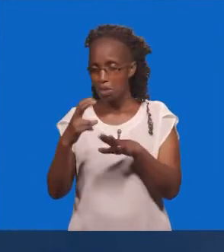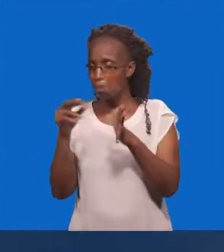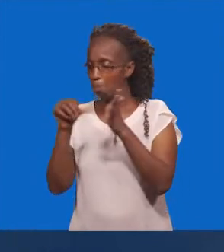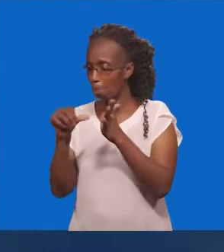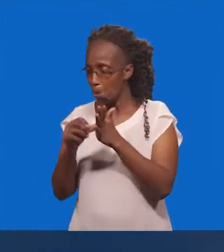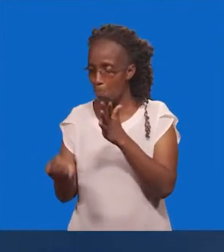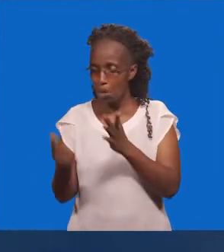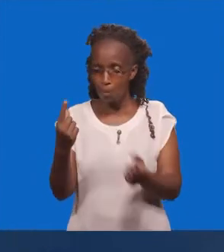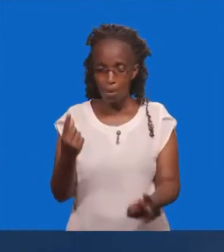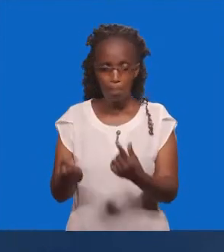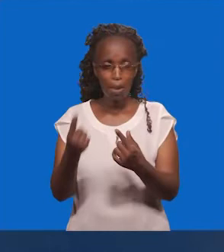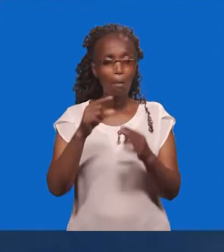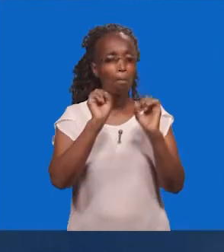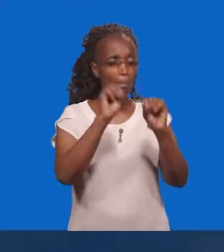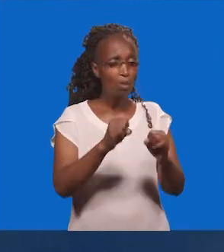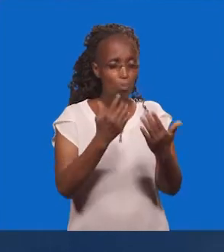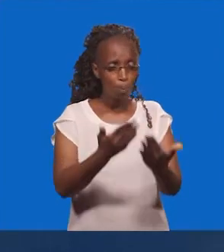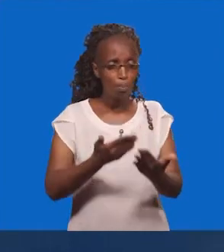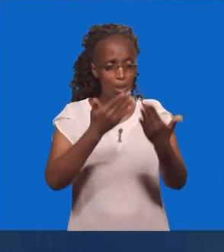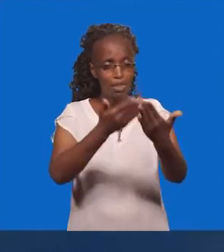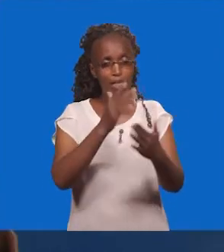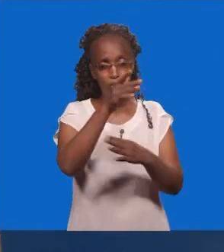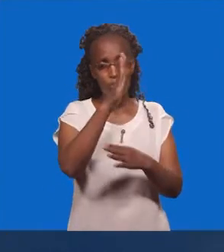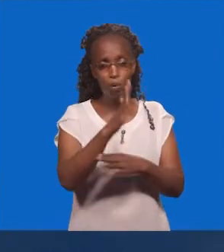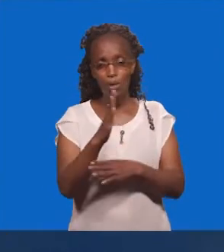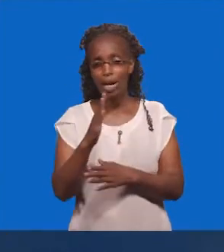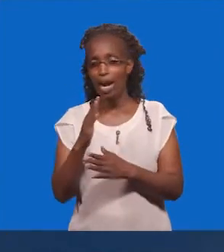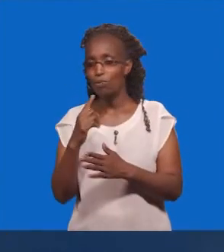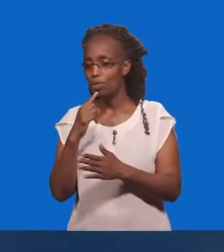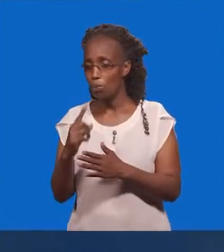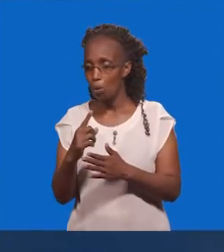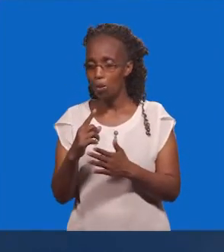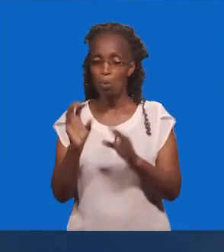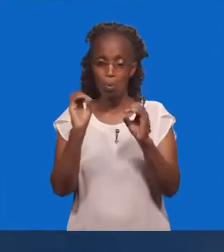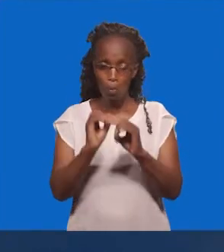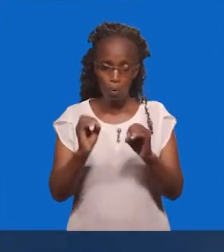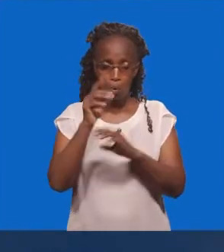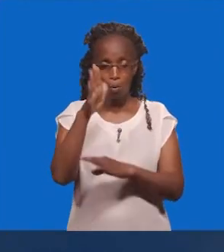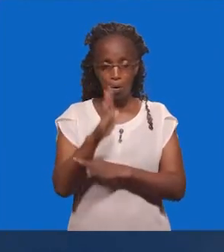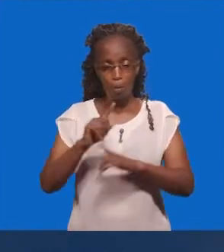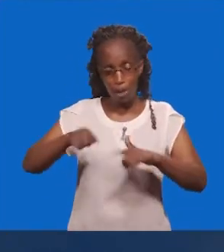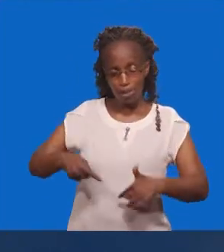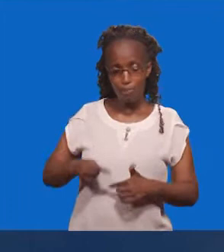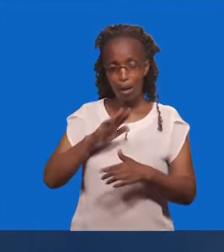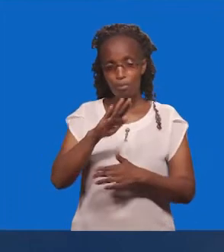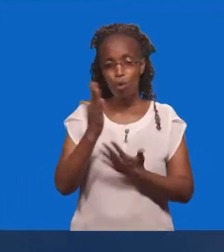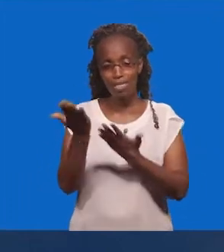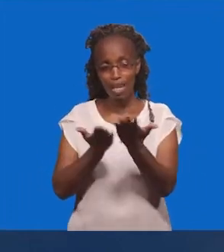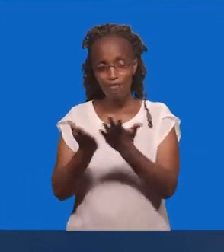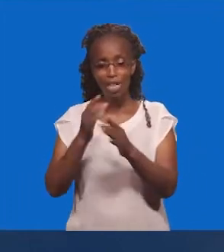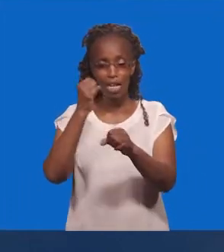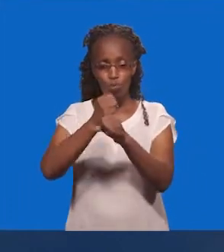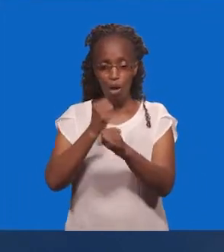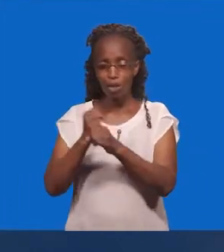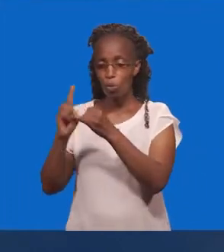Unaweza Kumambia Mwenyezi Mungu Nitanzame Buana Mimi Ntumishi Wako Nimefanya Kazi Yako Na Mna I